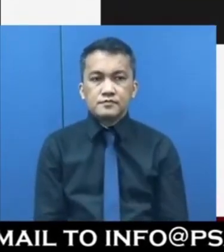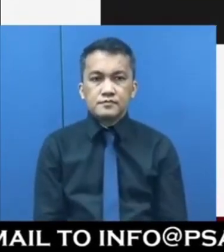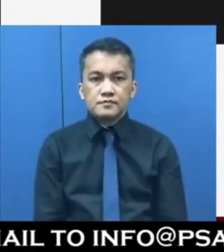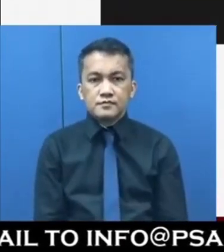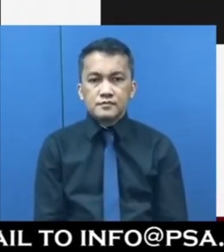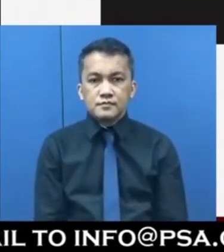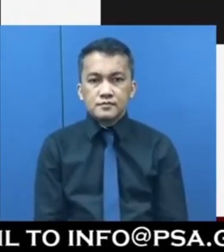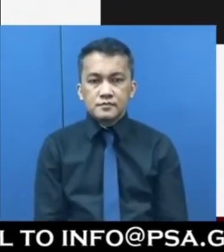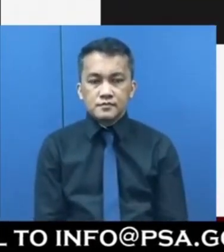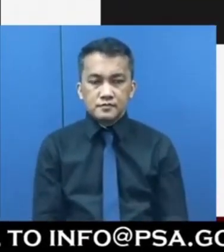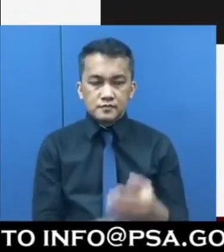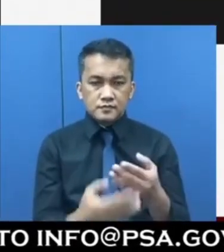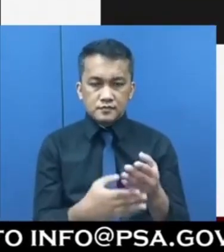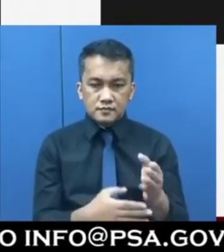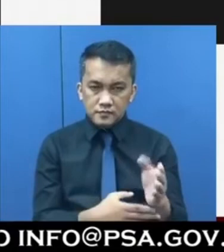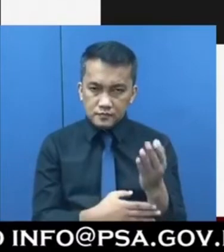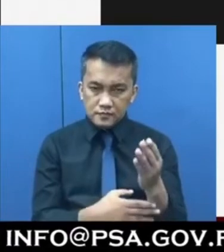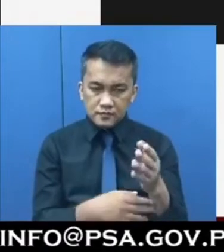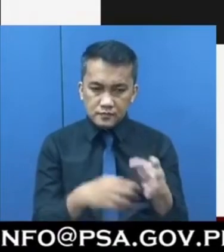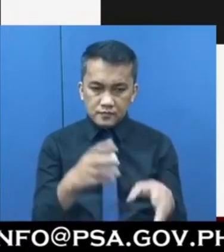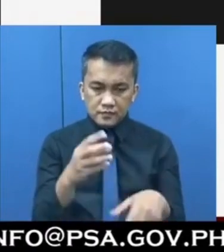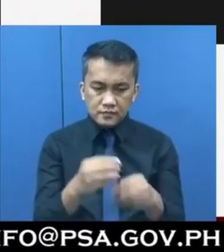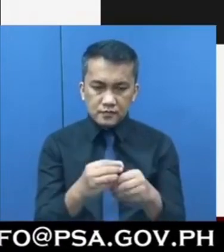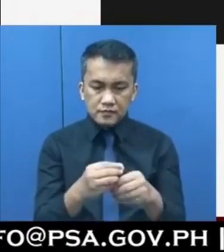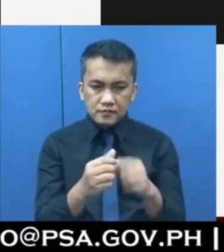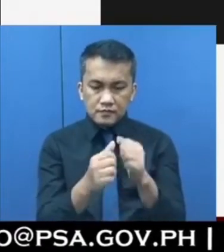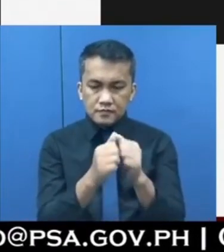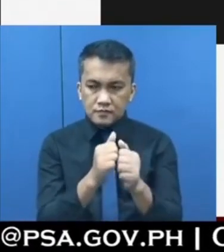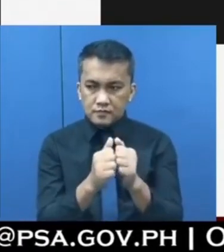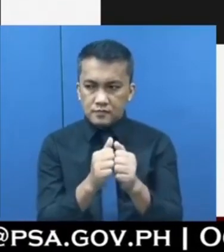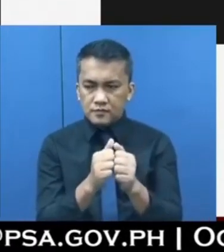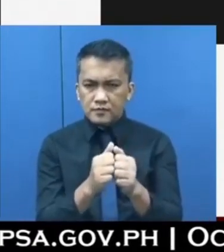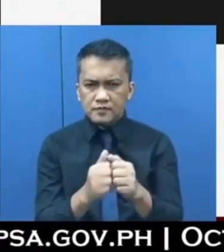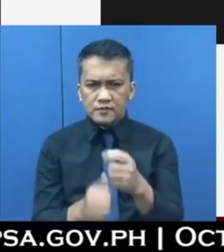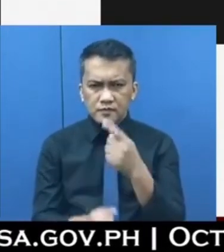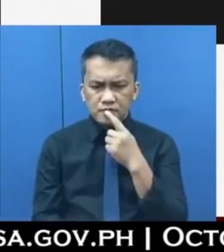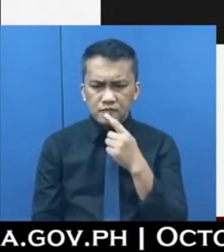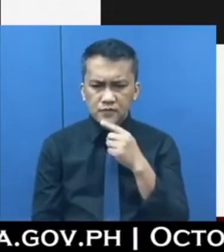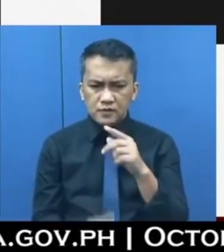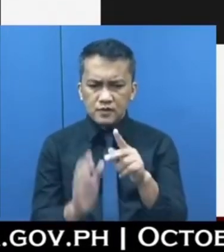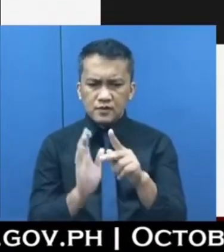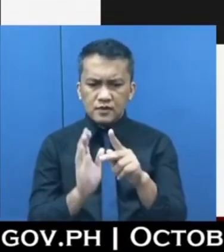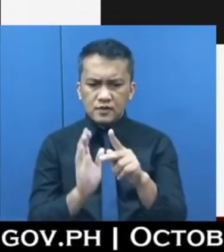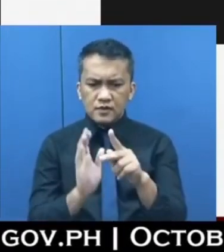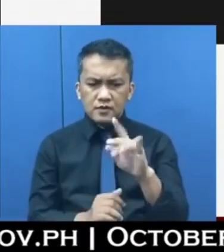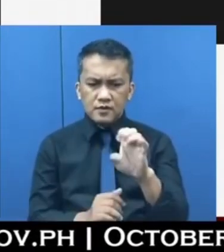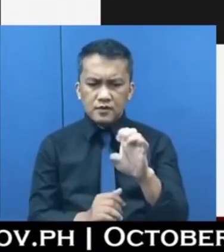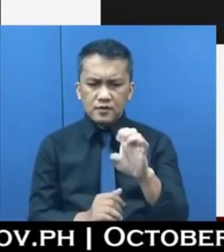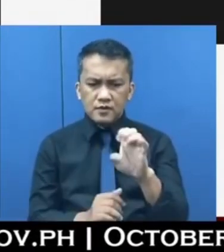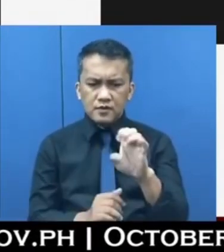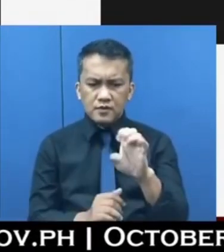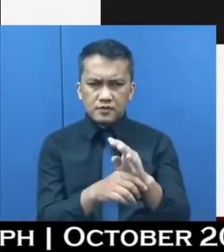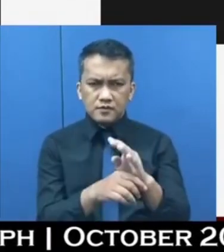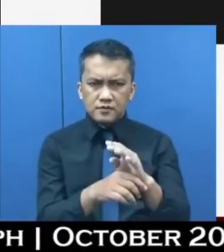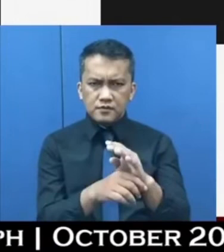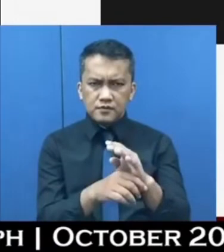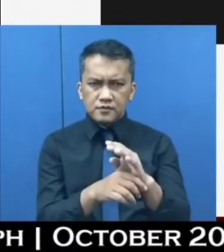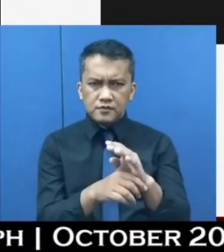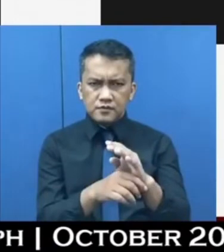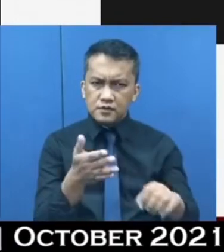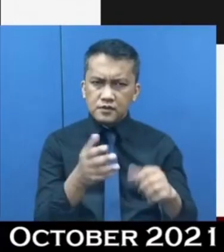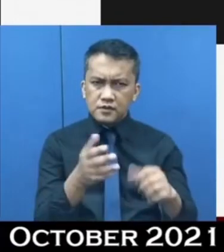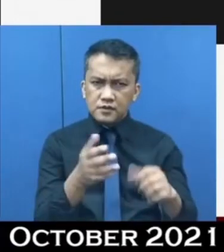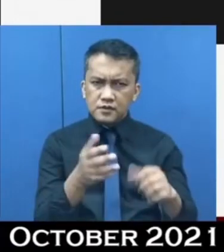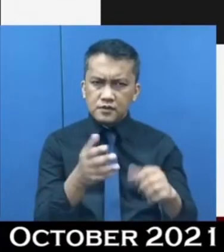Sir, good morning po. Just to follow up, ibig sabihin, as answer yung profile po ng mga jobs na nawawala ito by mga administrative or